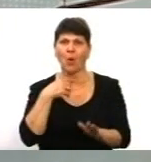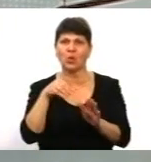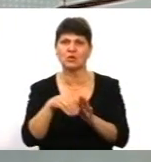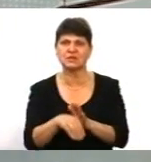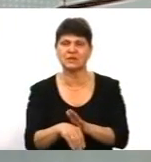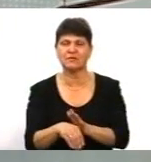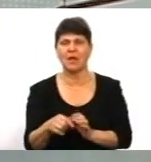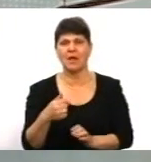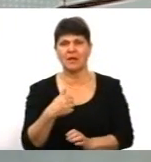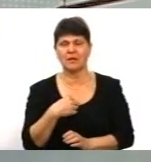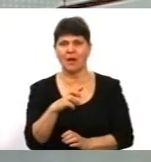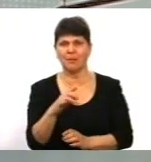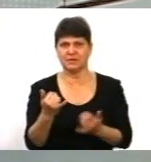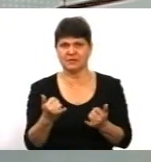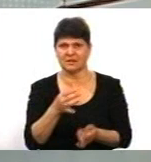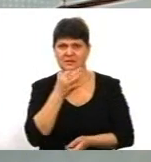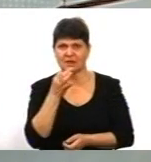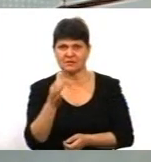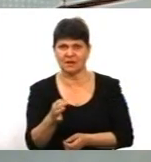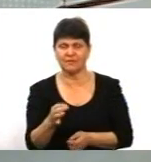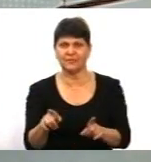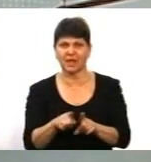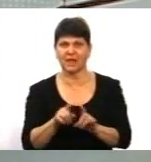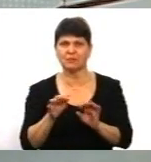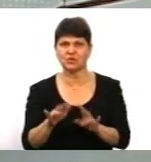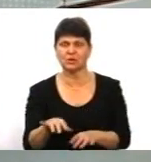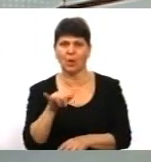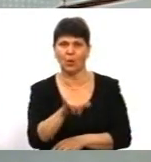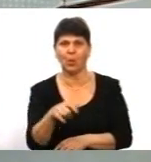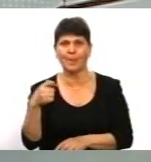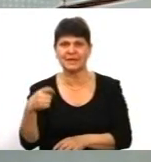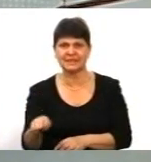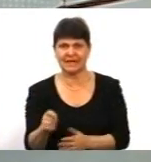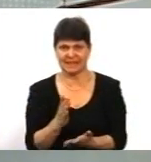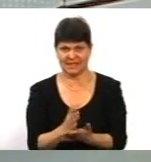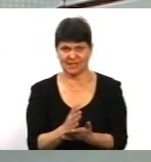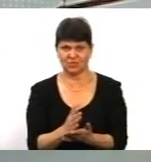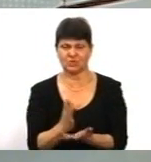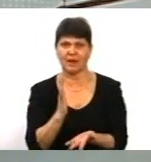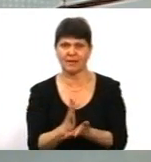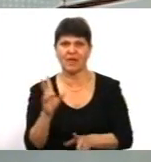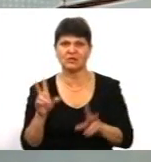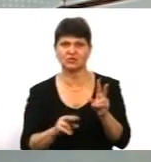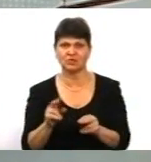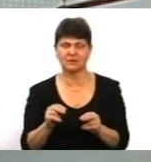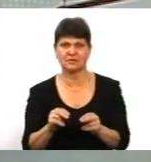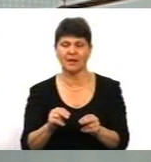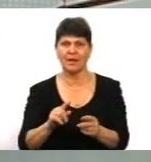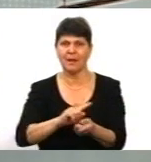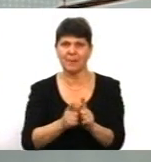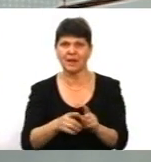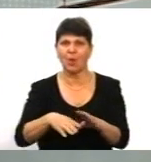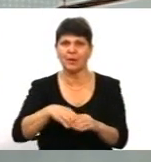у президента діючого є шанс на переобрання в разі